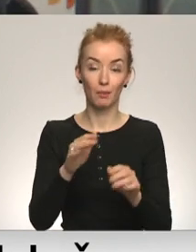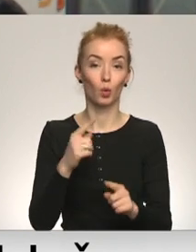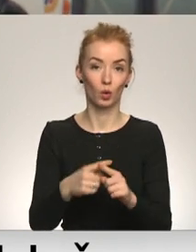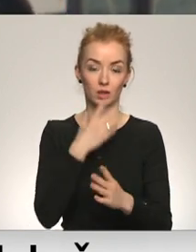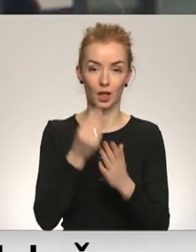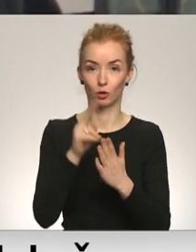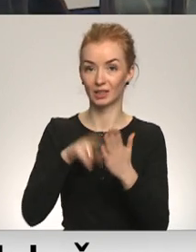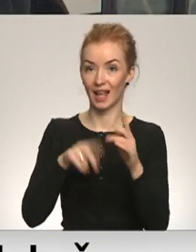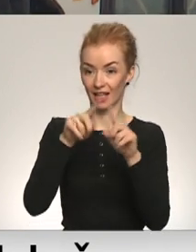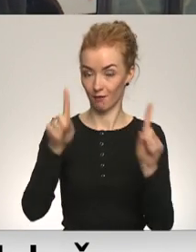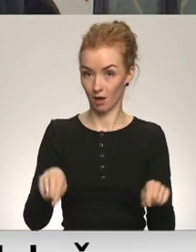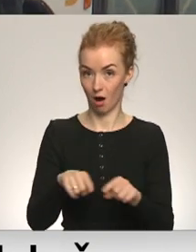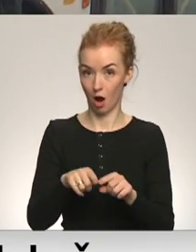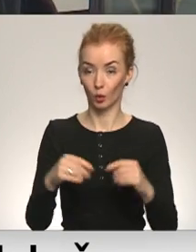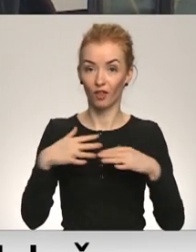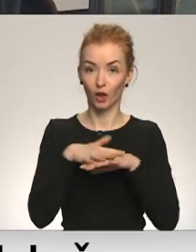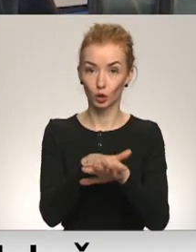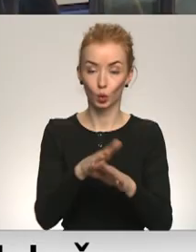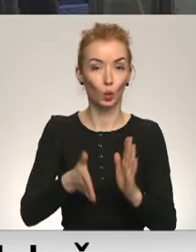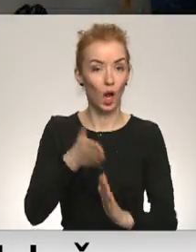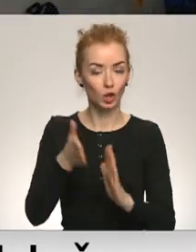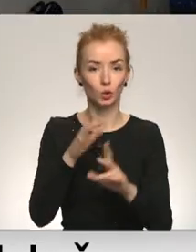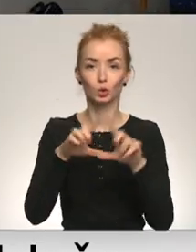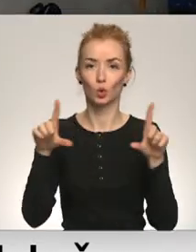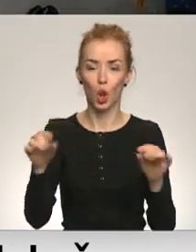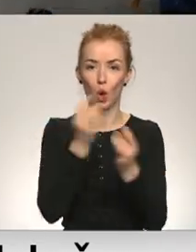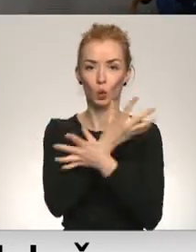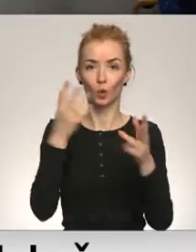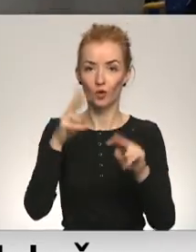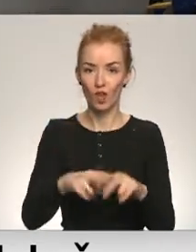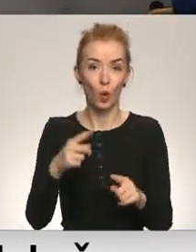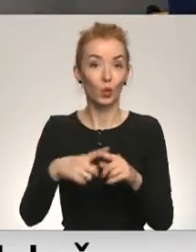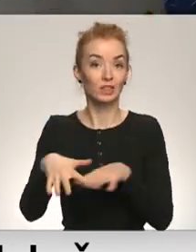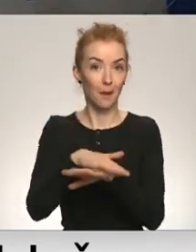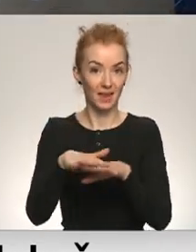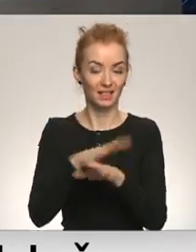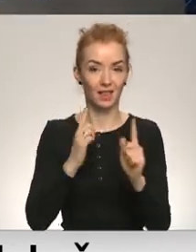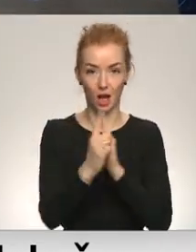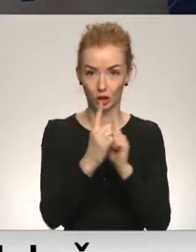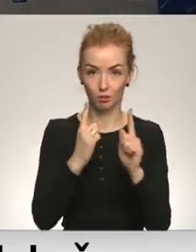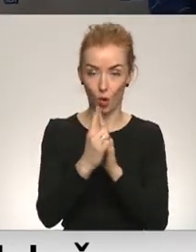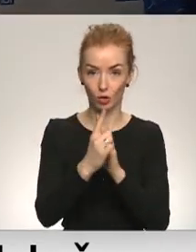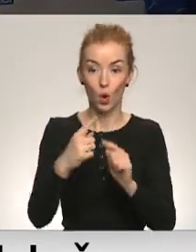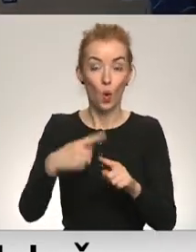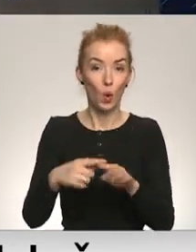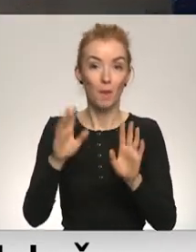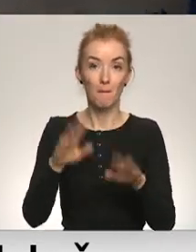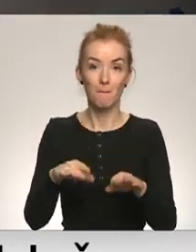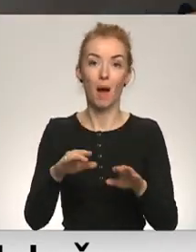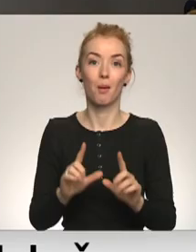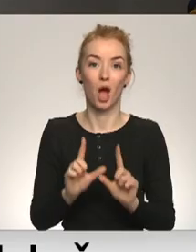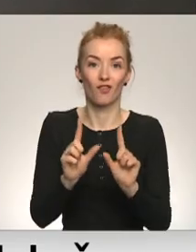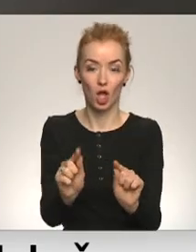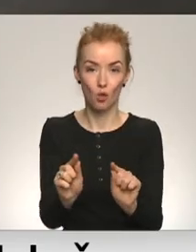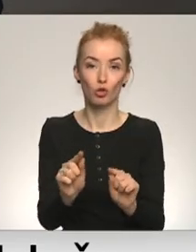Infrastruktūra jāuzlabo arī skolās, kultūrvietās un sabiedriskajā transportā. Attiecībā uz pārvietošanos